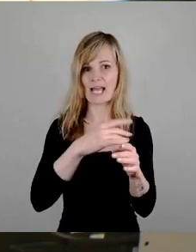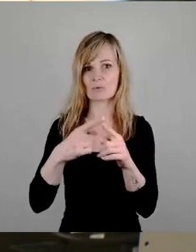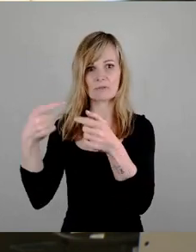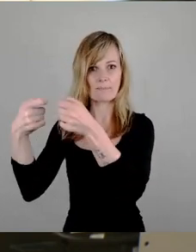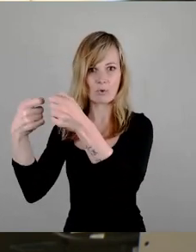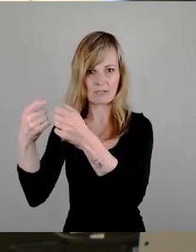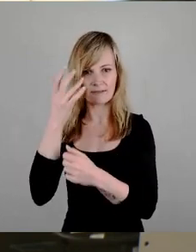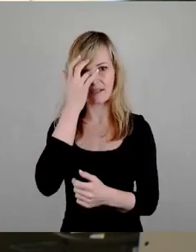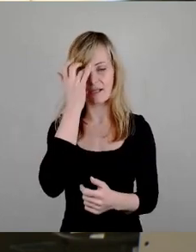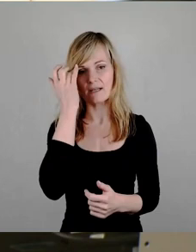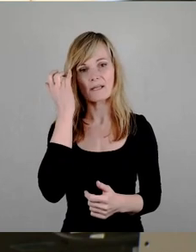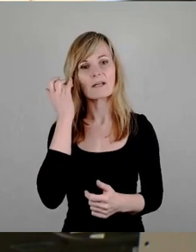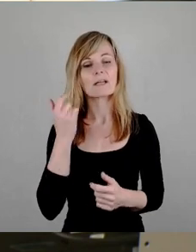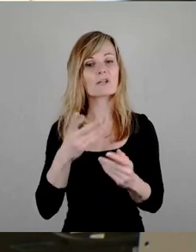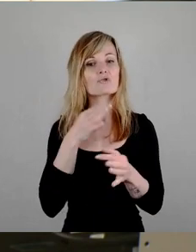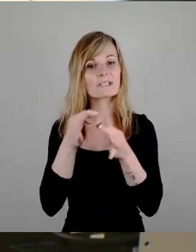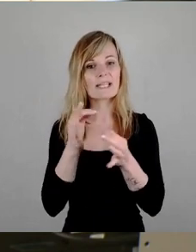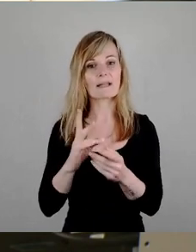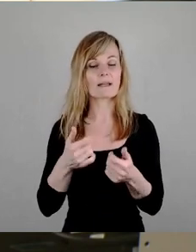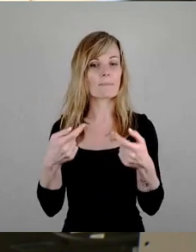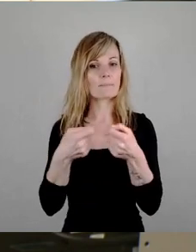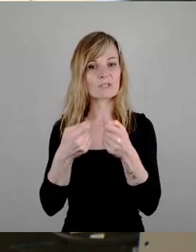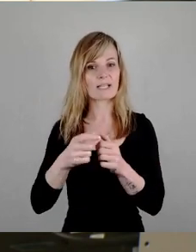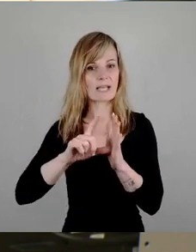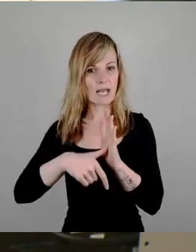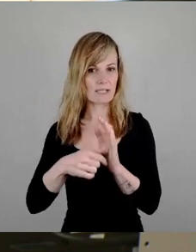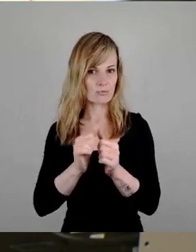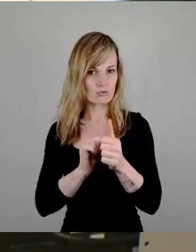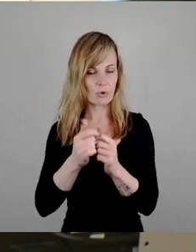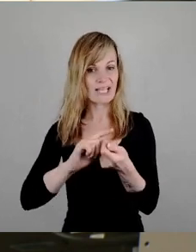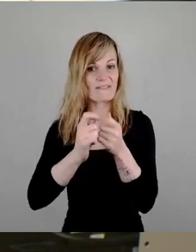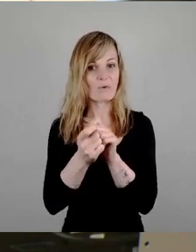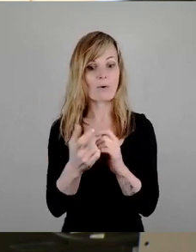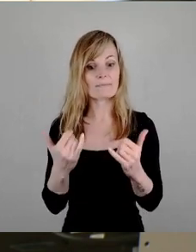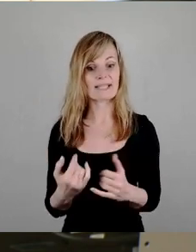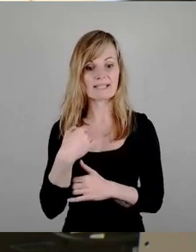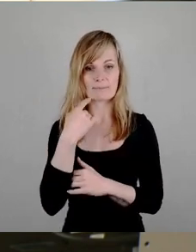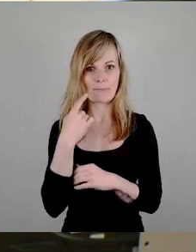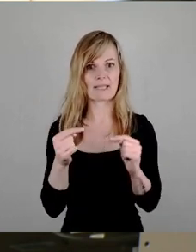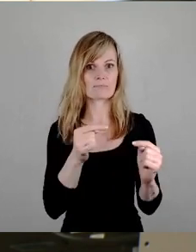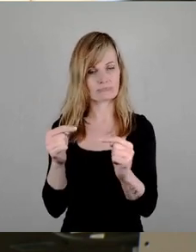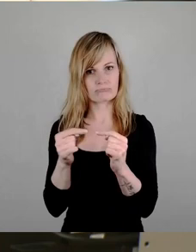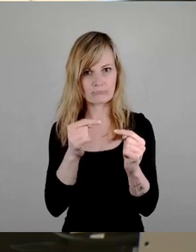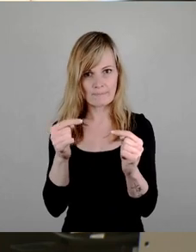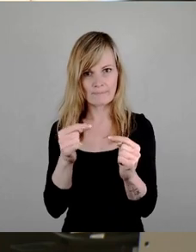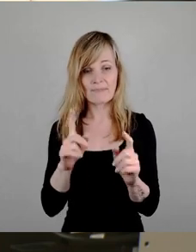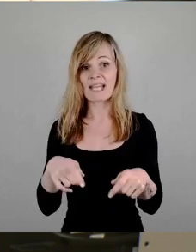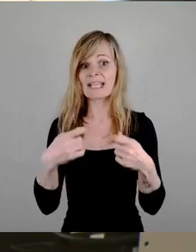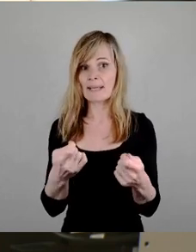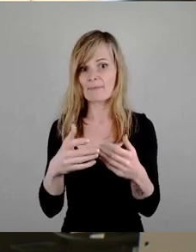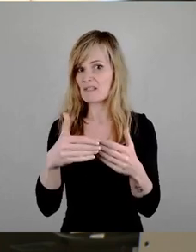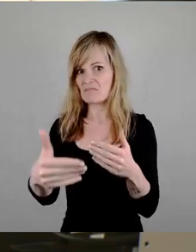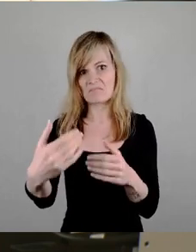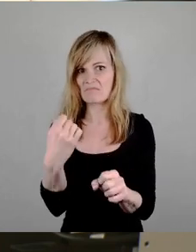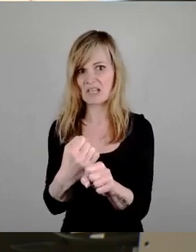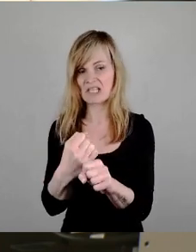Bundesleistungssportreform, die gegenwärtig diskutiert wird Und der Ausgang ist komplett offen Was hat das für Auswirkungen für Sachsen?